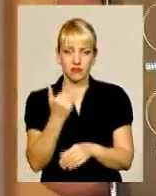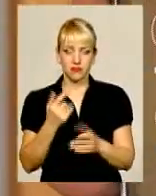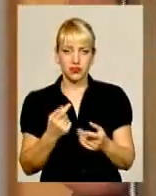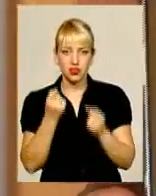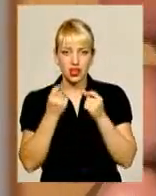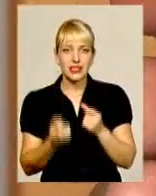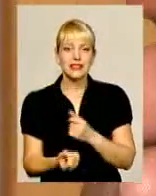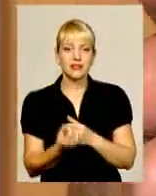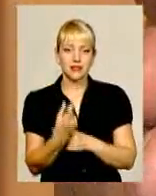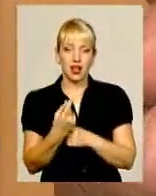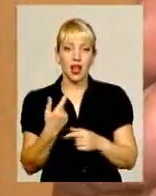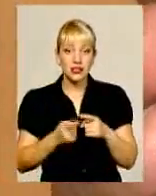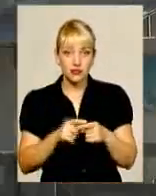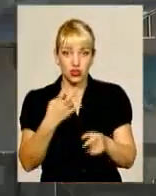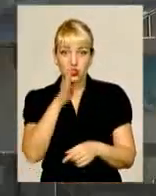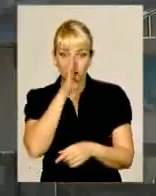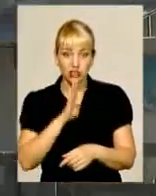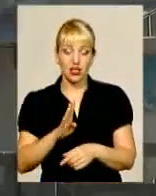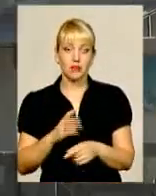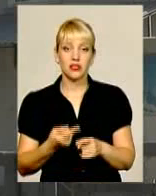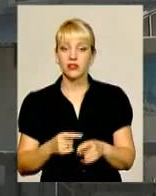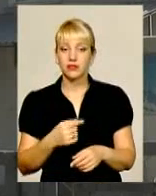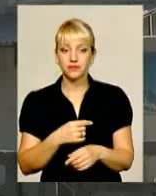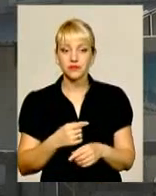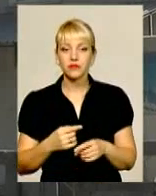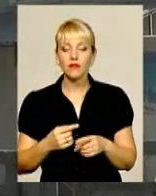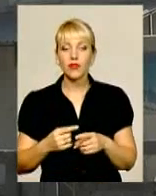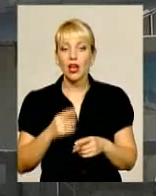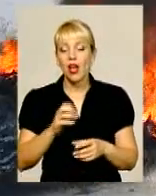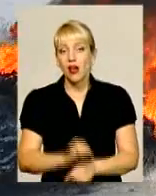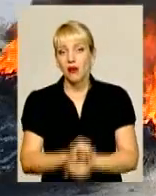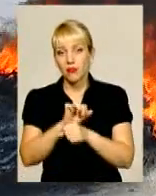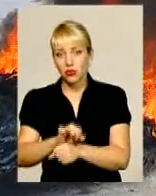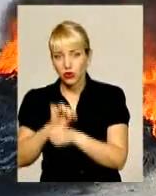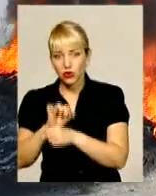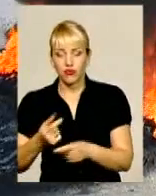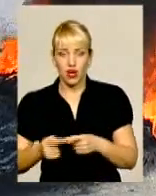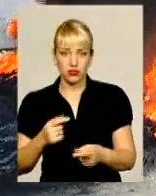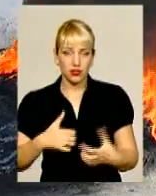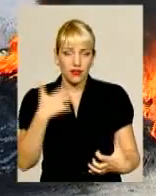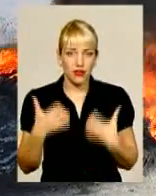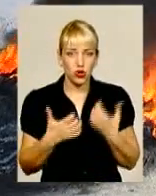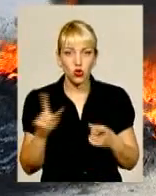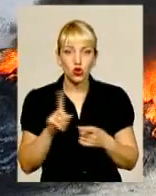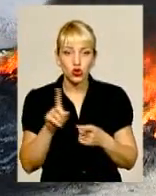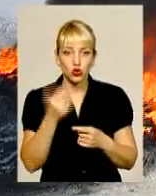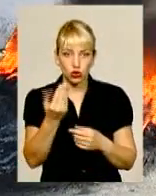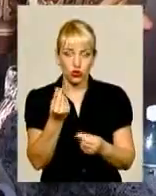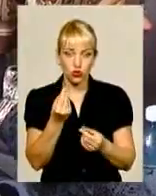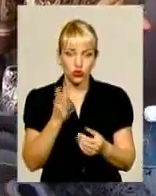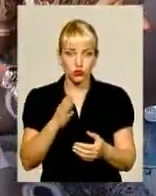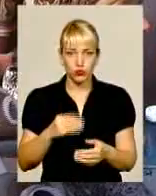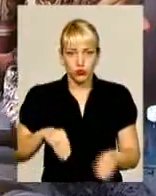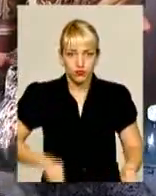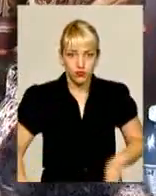я страту і начну на зустріч. Мітингувальники хвилюються, що плоди їхньої надважкої праці можуть осісти в кишенях власників